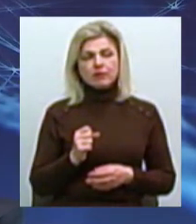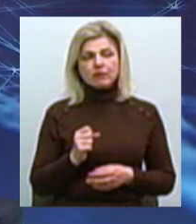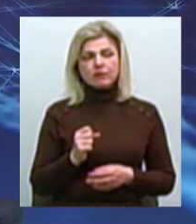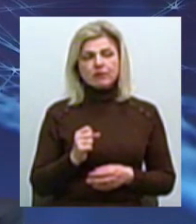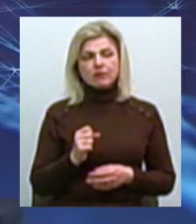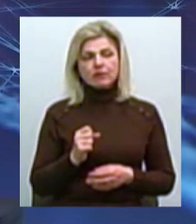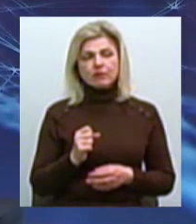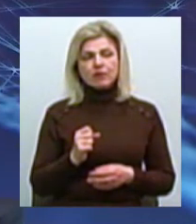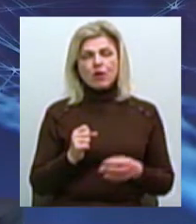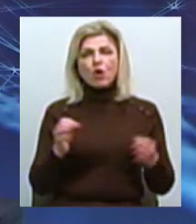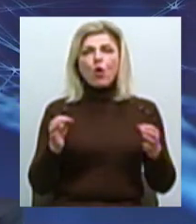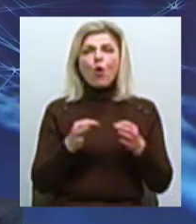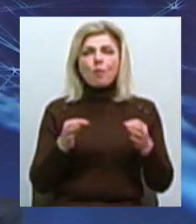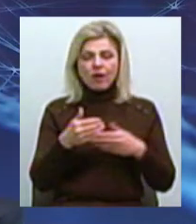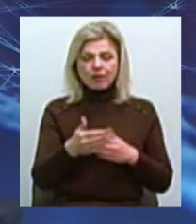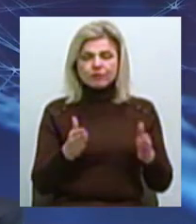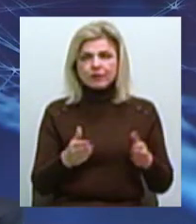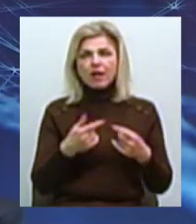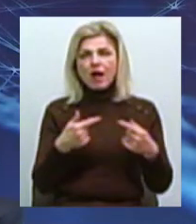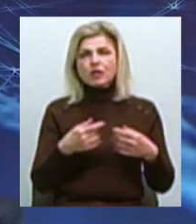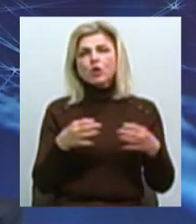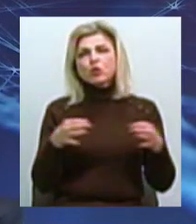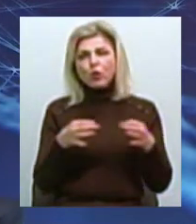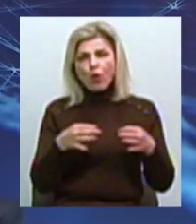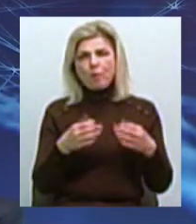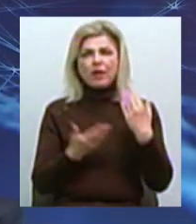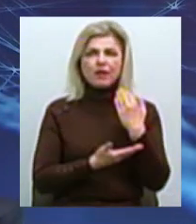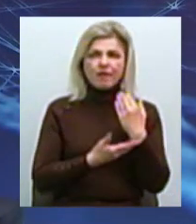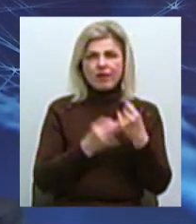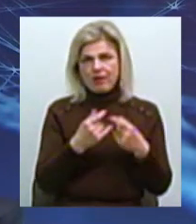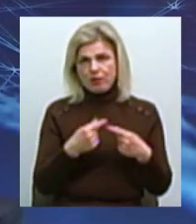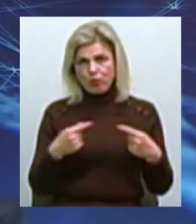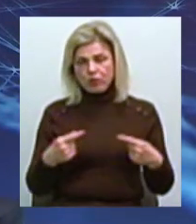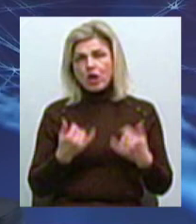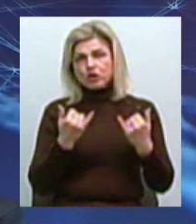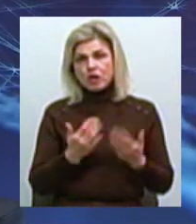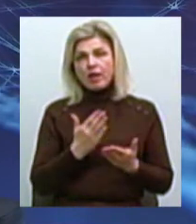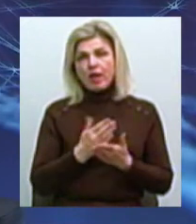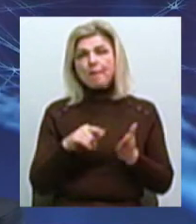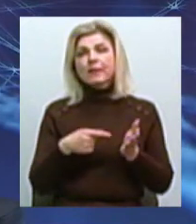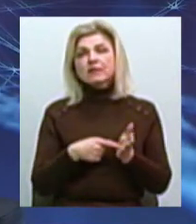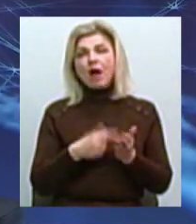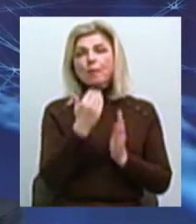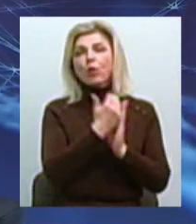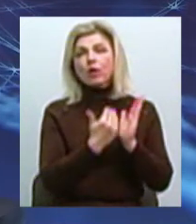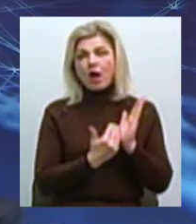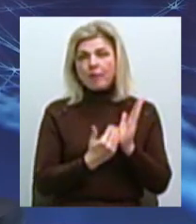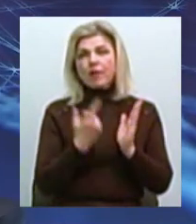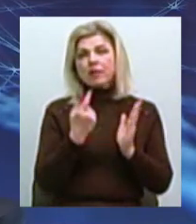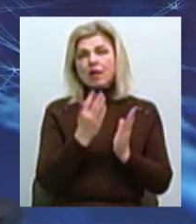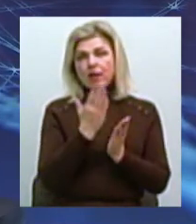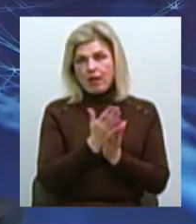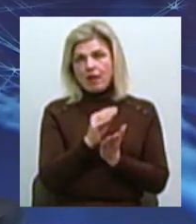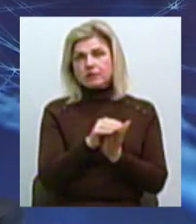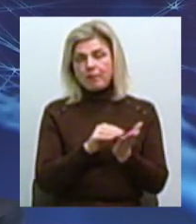це солом'яні пелети або дерев'яні пелети, в залежності від вже проєкту Тому на сьогоднішній день є міська програма, в якій передбачено такий